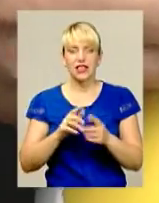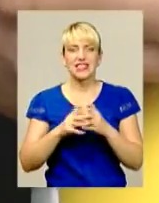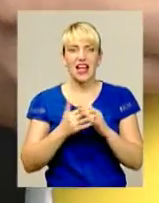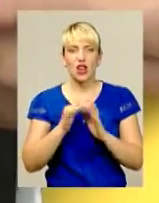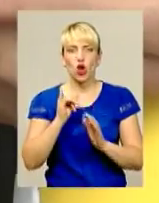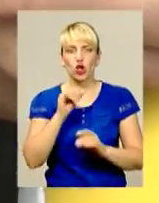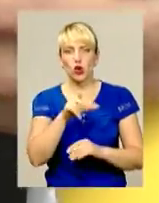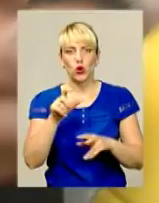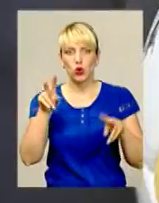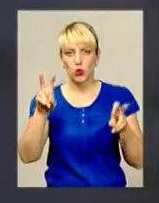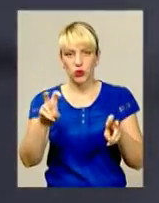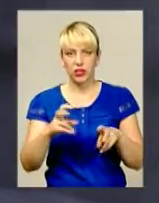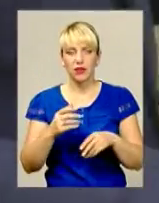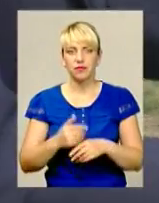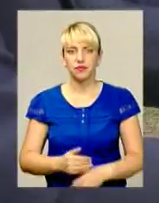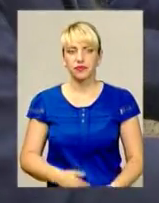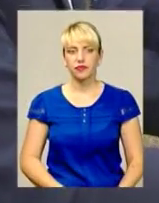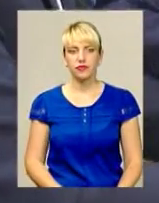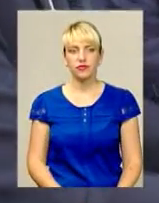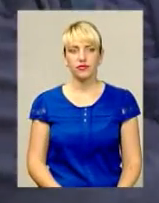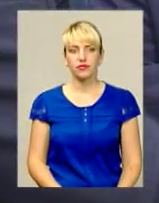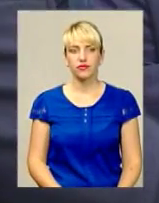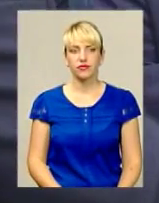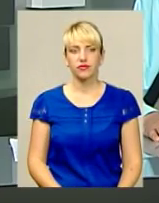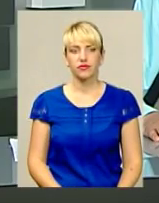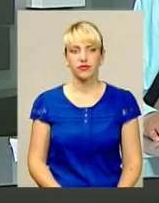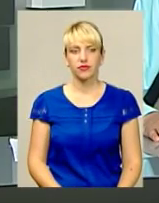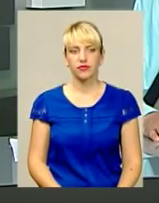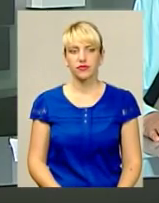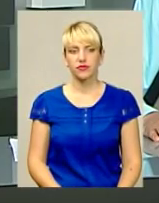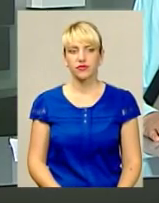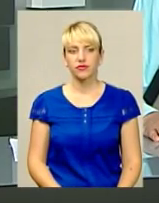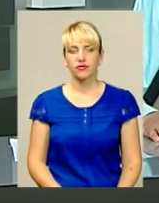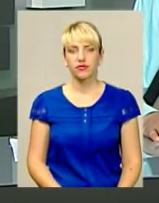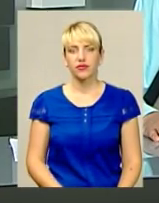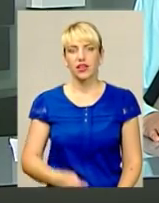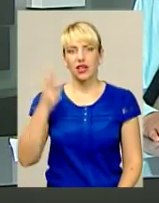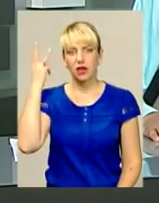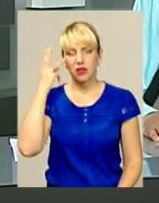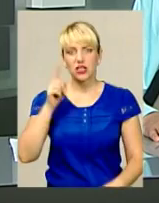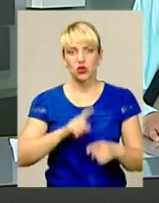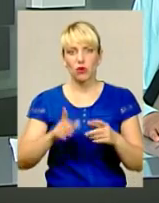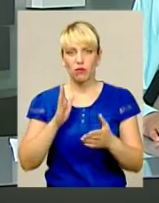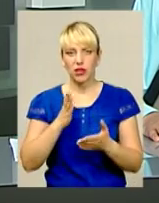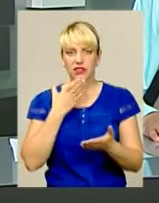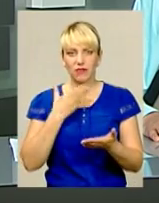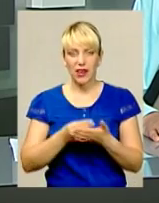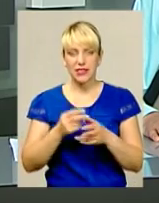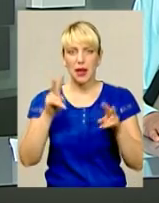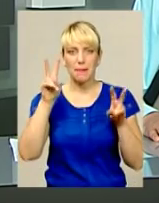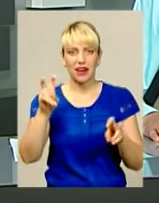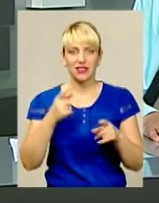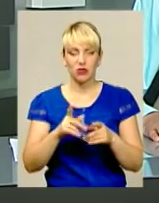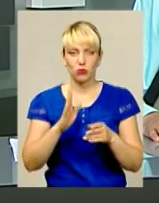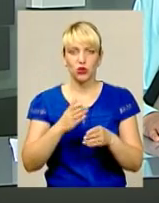тиждень. Світана Поробок, Володимир Саприкін для інформаційного випуску. Хмельниччина скоро матиме власний бренд. Він